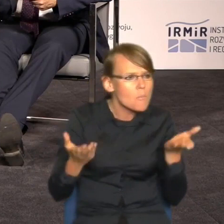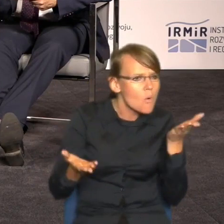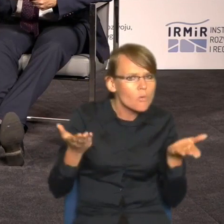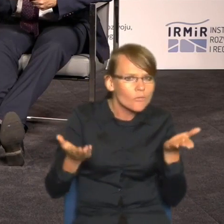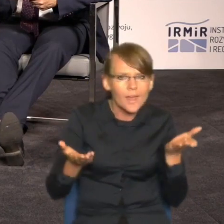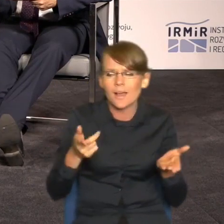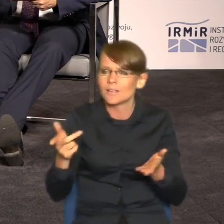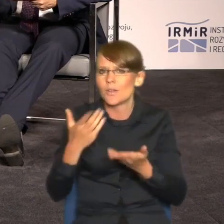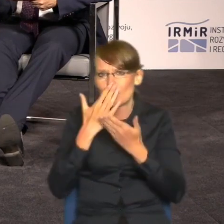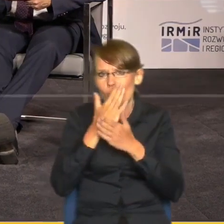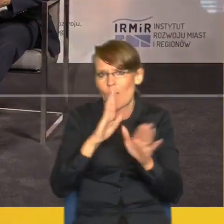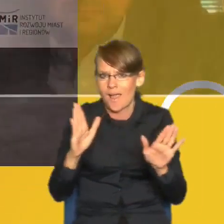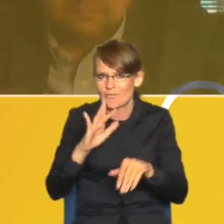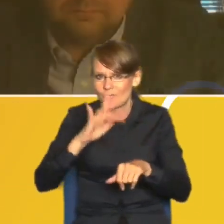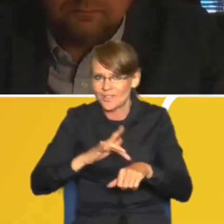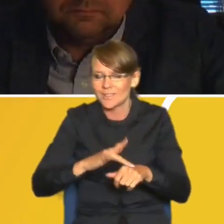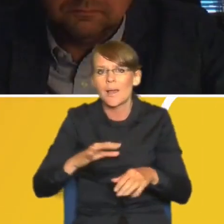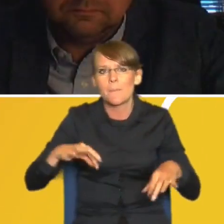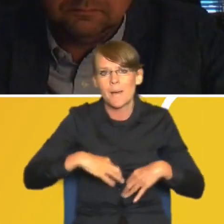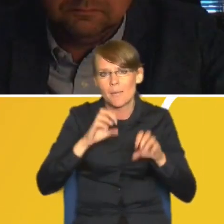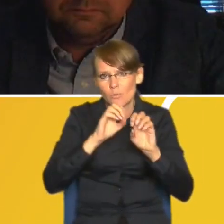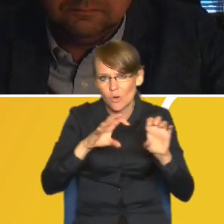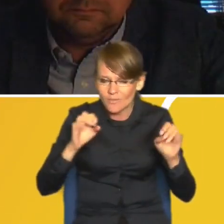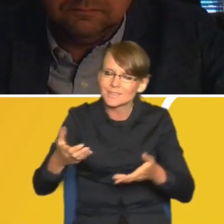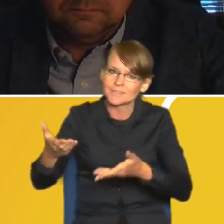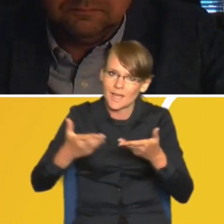Także panie profesorze zapraszam, ekran jest pana.